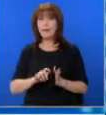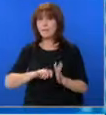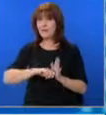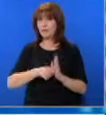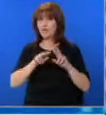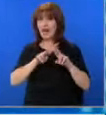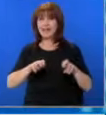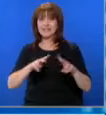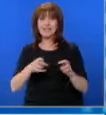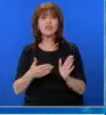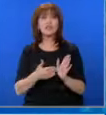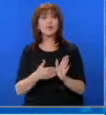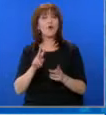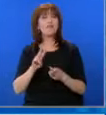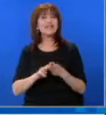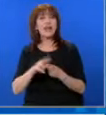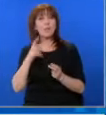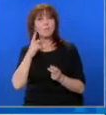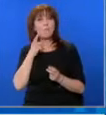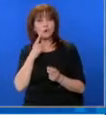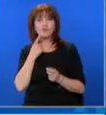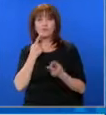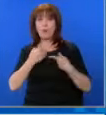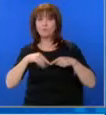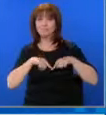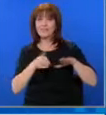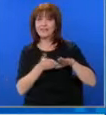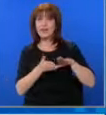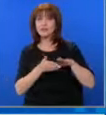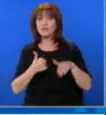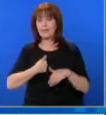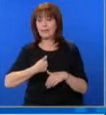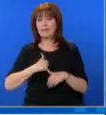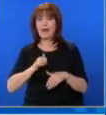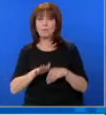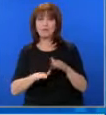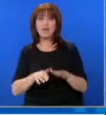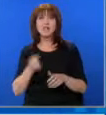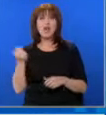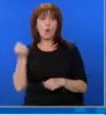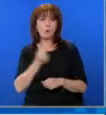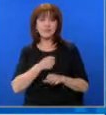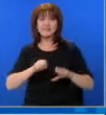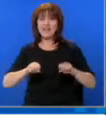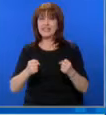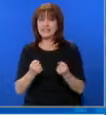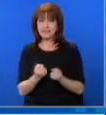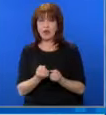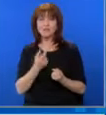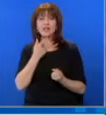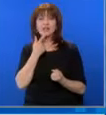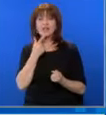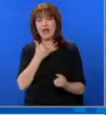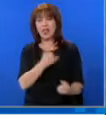Приключи разследването срещу Васил Бошков по така нареченото дело за криминални престъпления, извършване на убийства, изнасилвания, принуда и